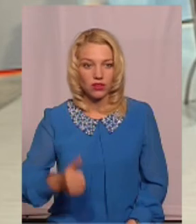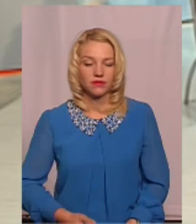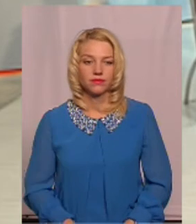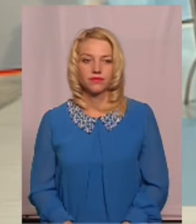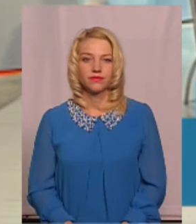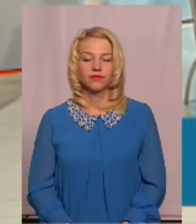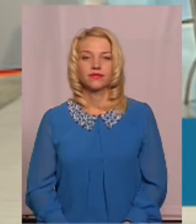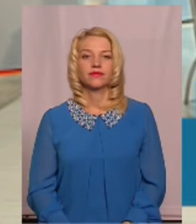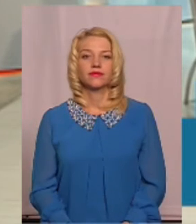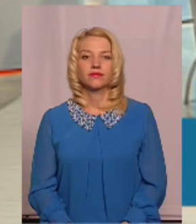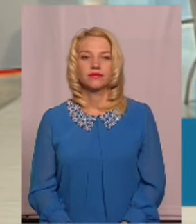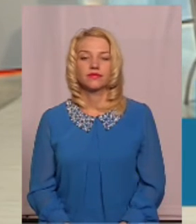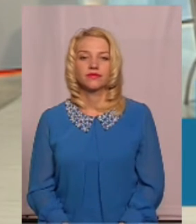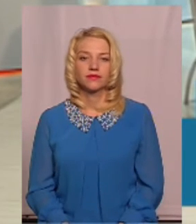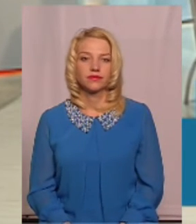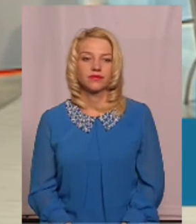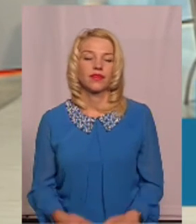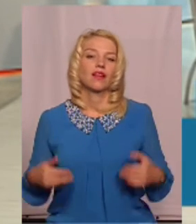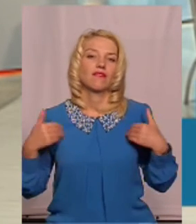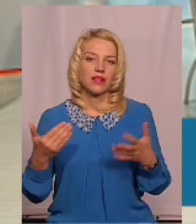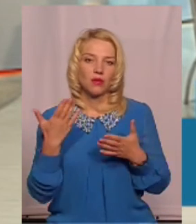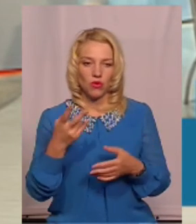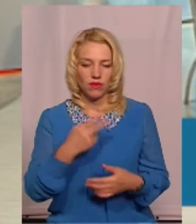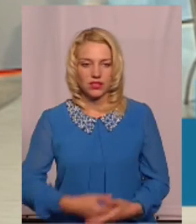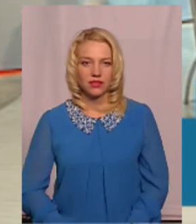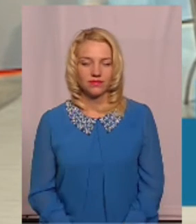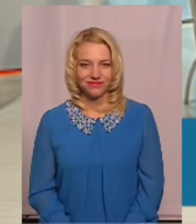Чудово. Доброго вечора, вітаю в ефірі, слухаємо.